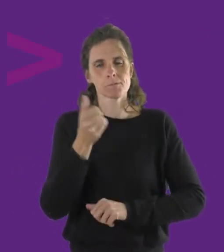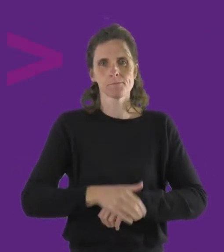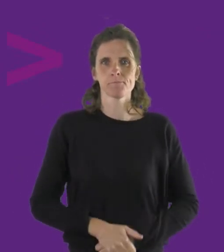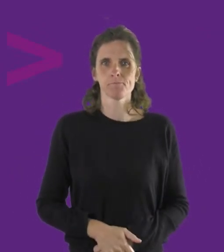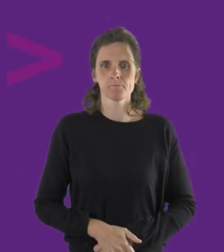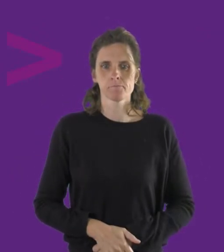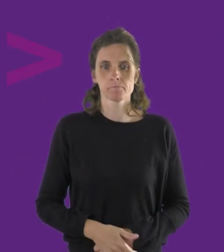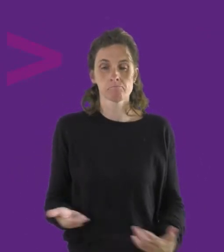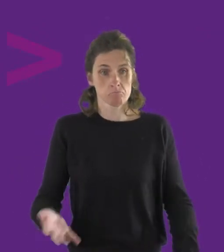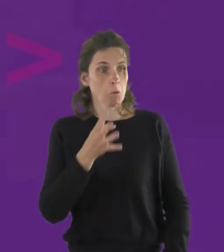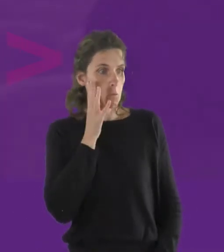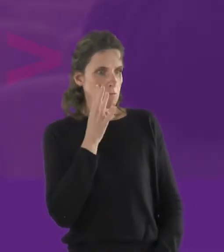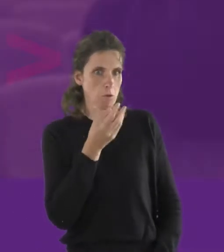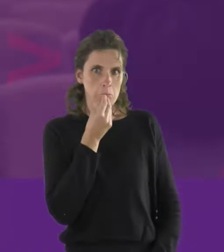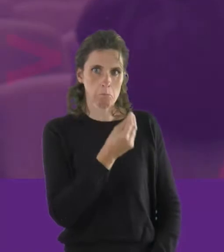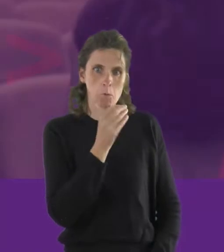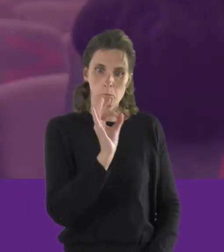C'était une bonne conférence.